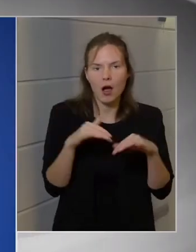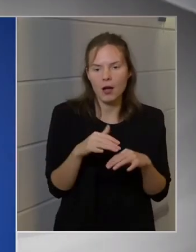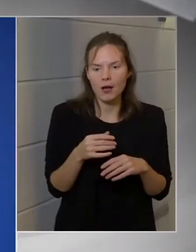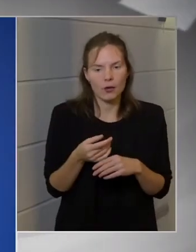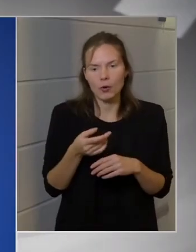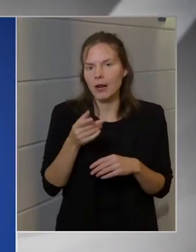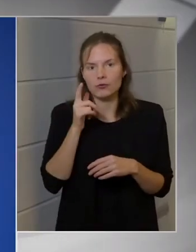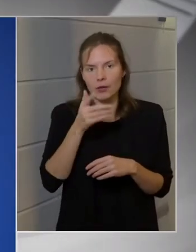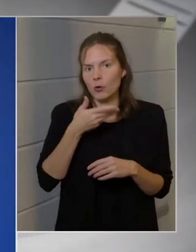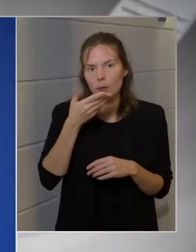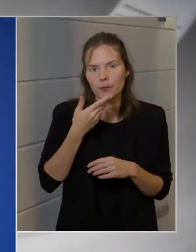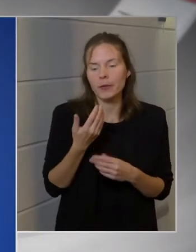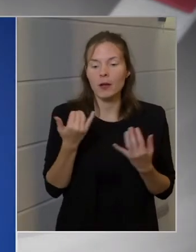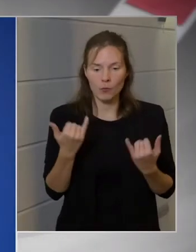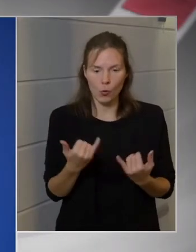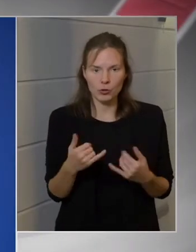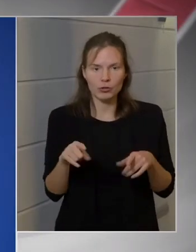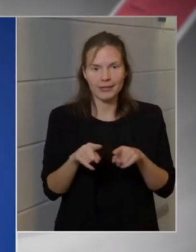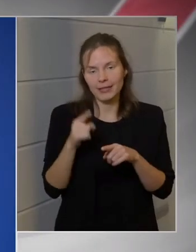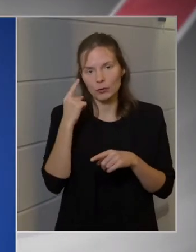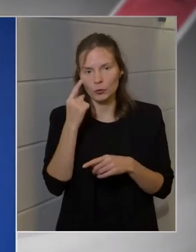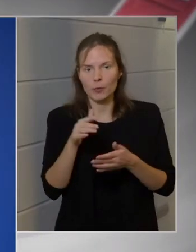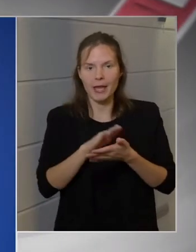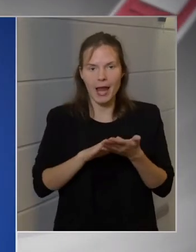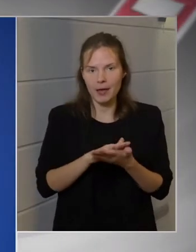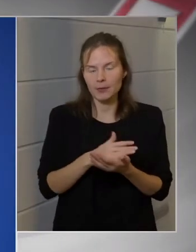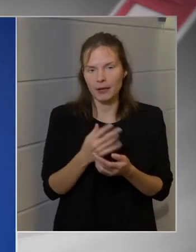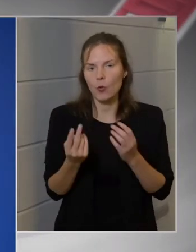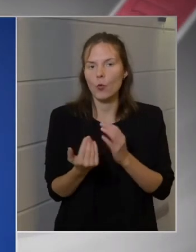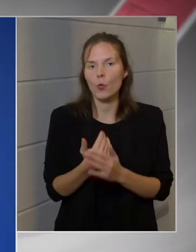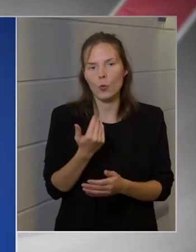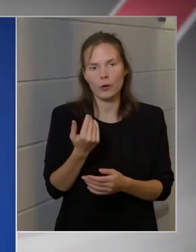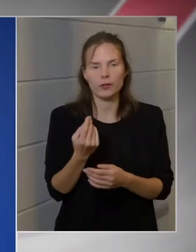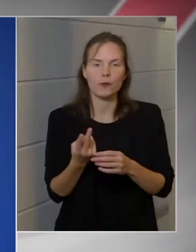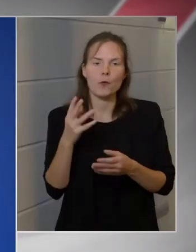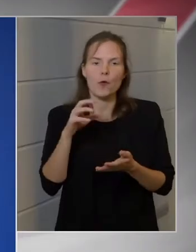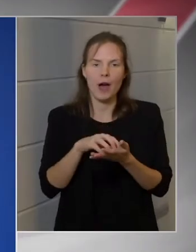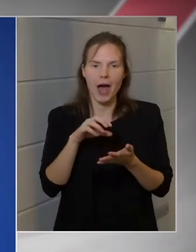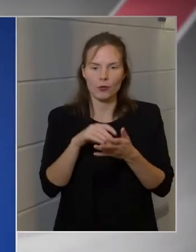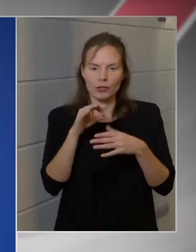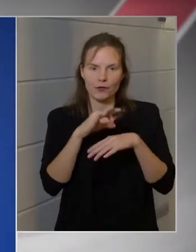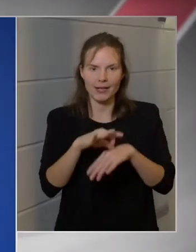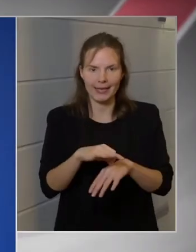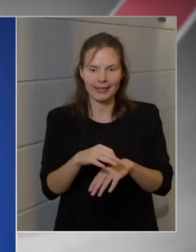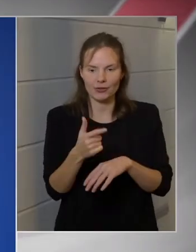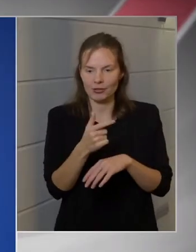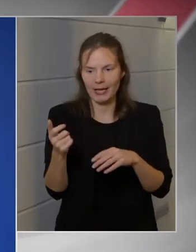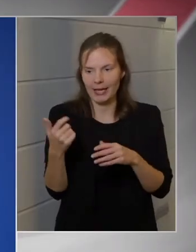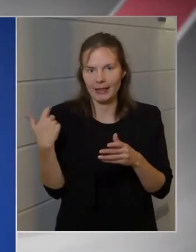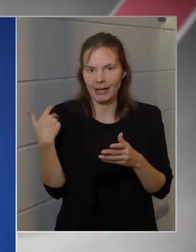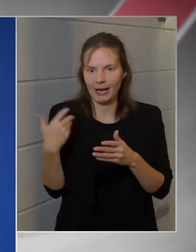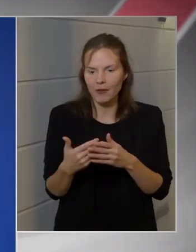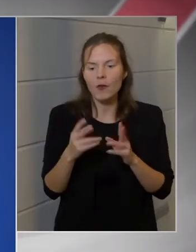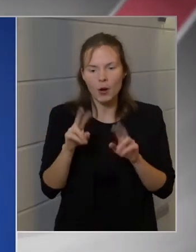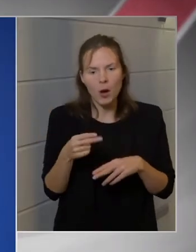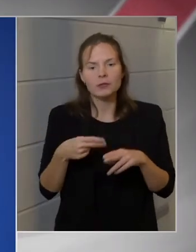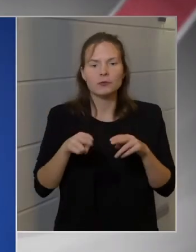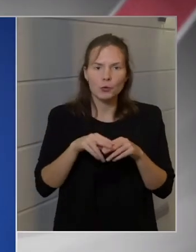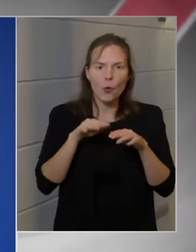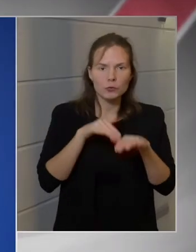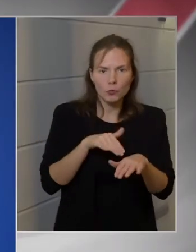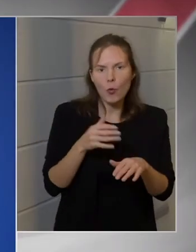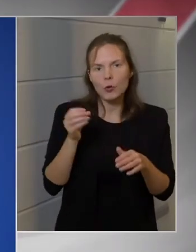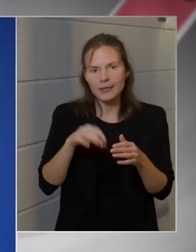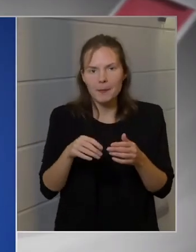ma, ezzel tudom jellemezni önnek az új fővárosi vezetésnek az elmúlt két évét valóban, hogy több dugó, több